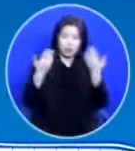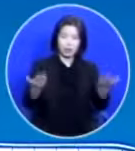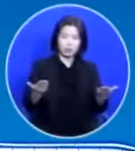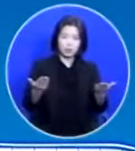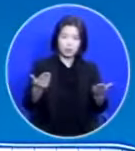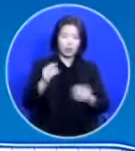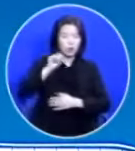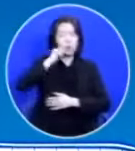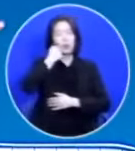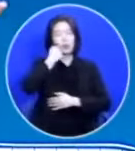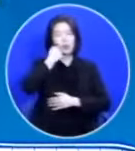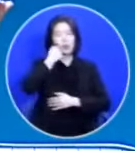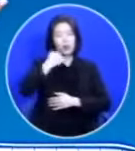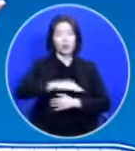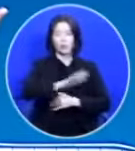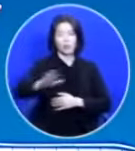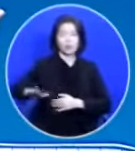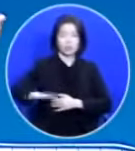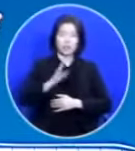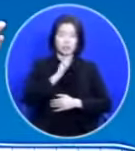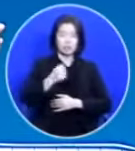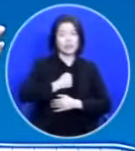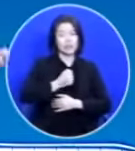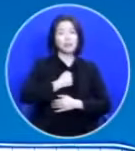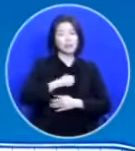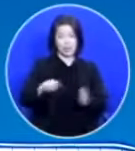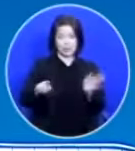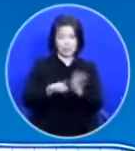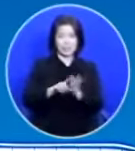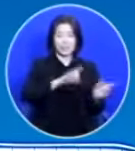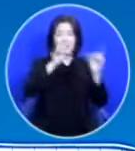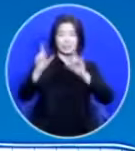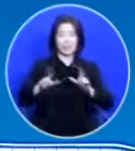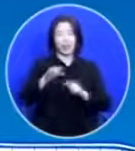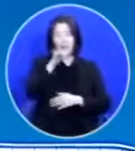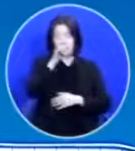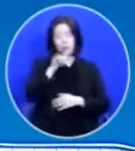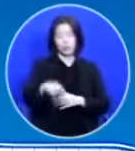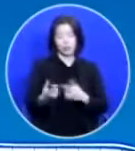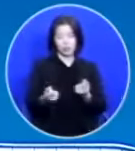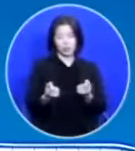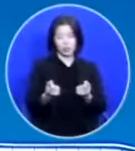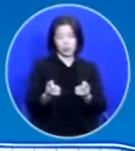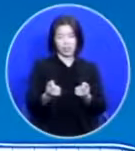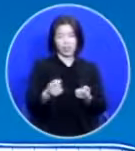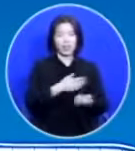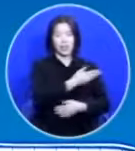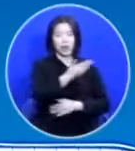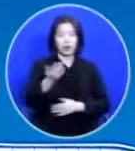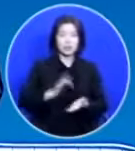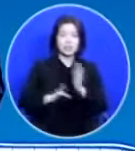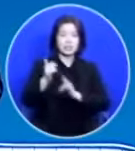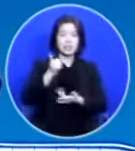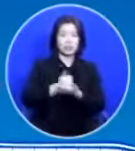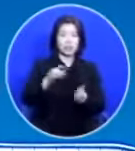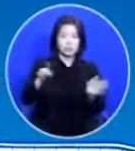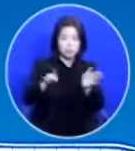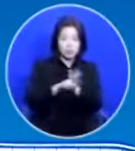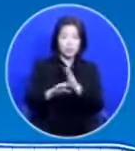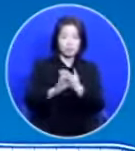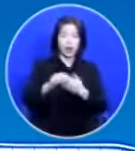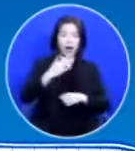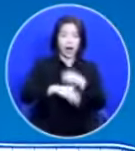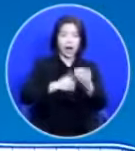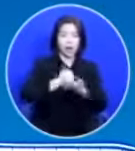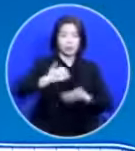우리가 참 답답하게 신앙생활을 하고 있는 실상입니다 여러분 예수를 믿으면 하나님이